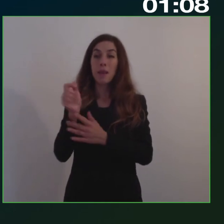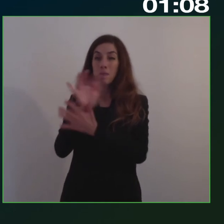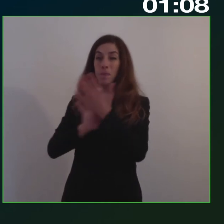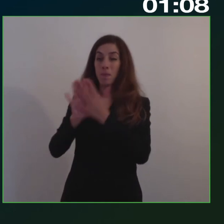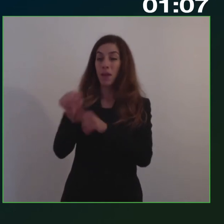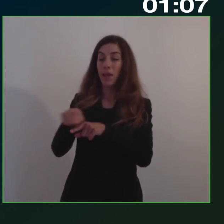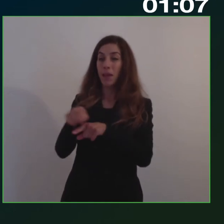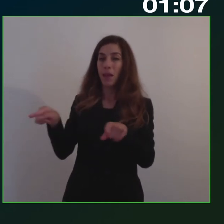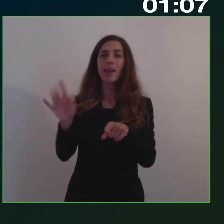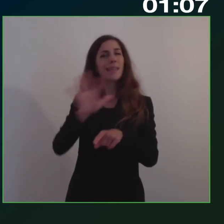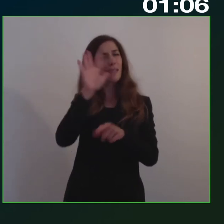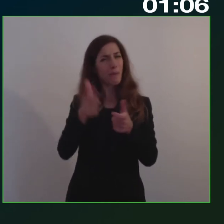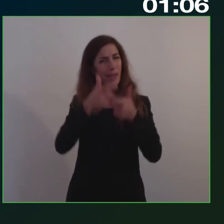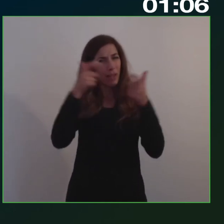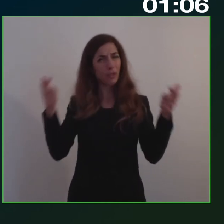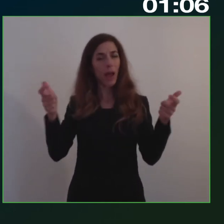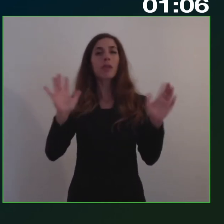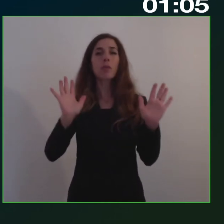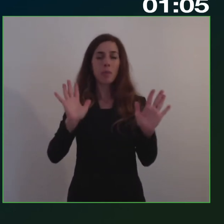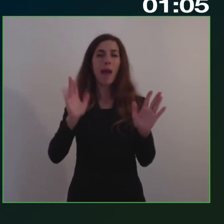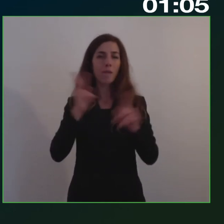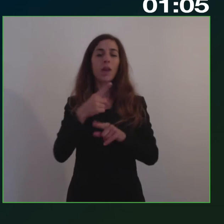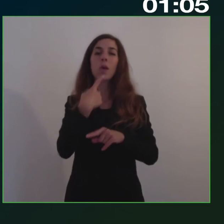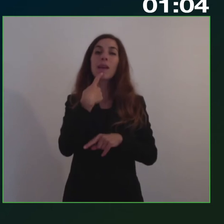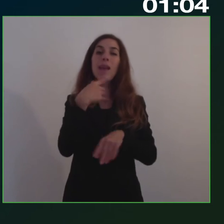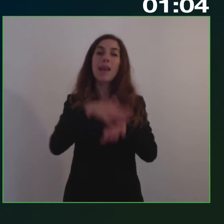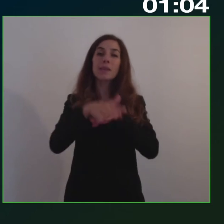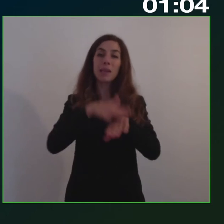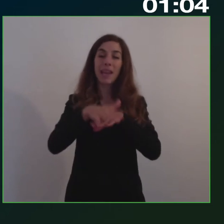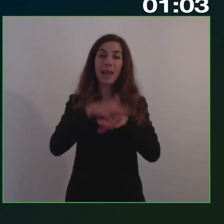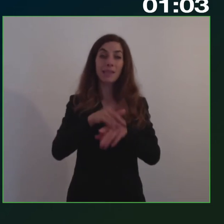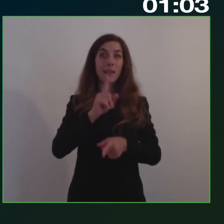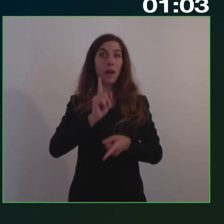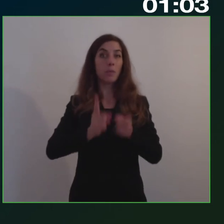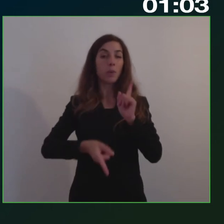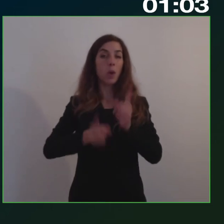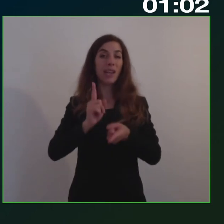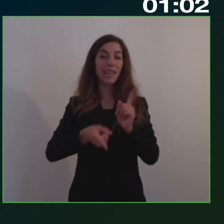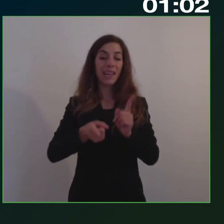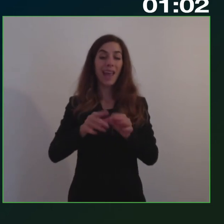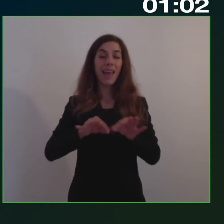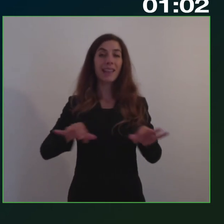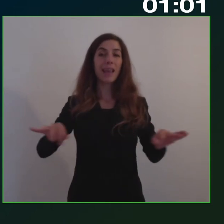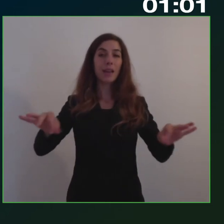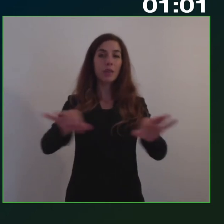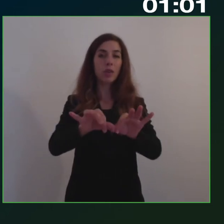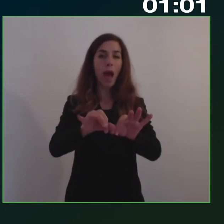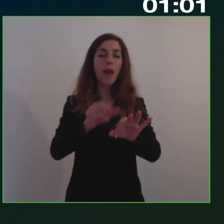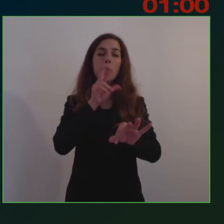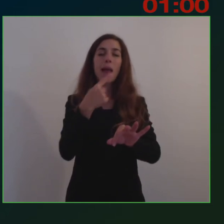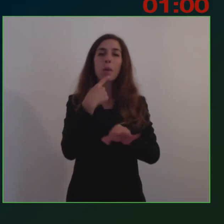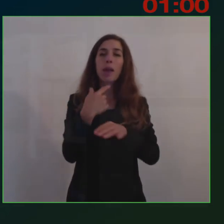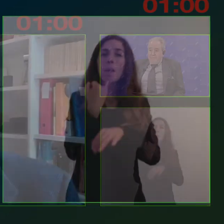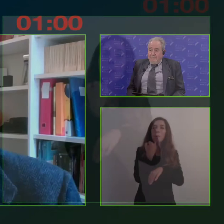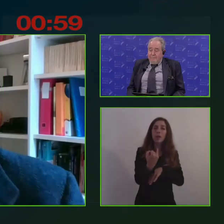di politica di sviluppo territoriale qualche volta questa dimensione l'ha vissuta e cioè si